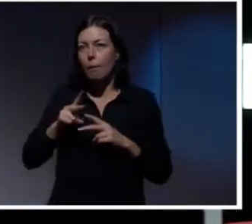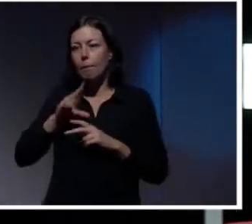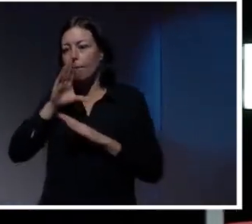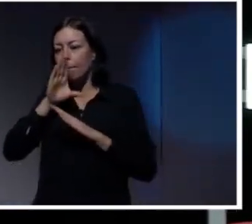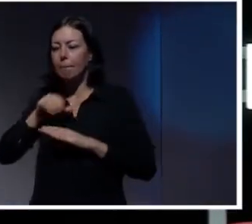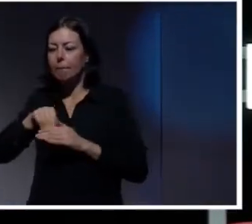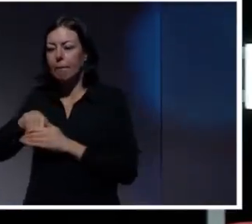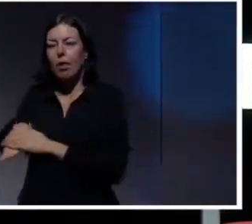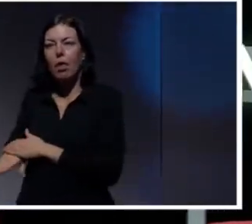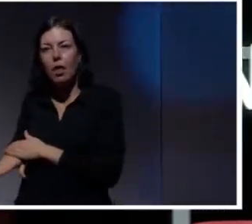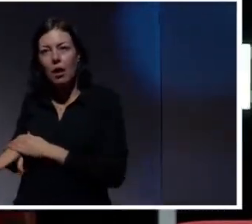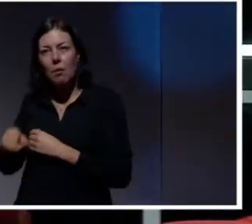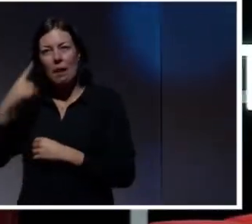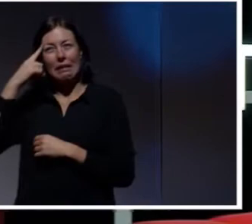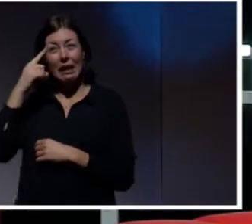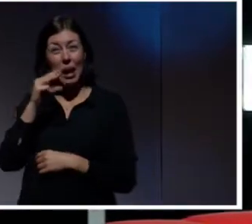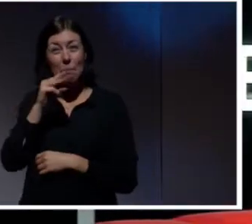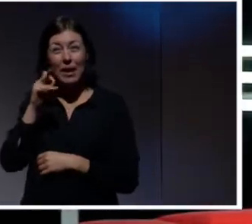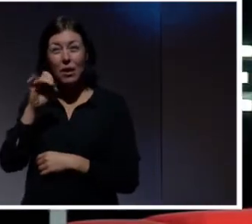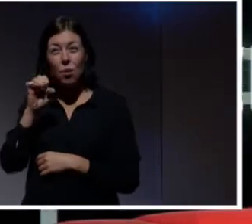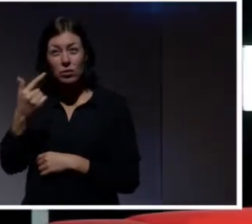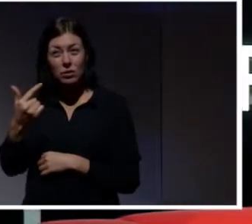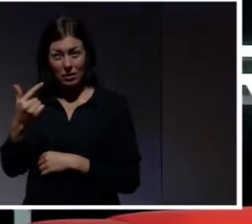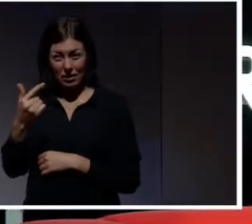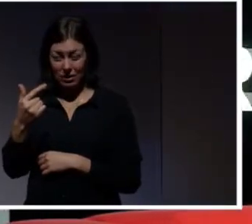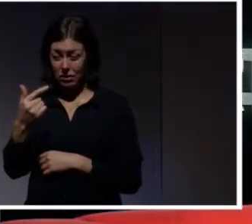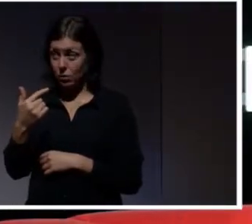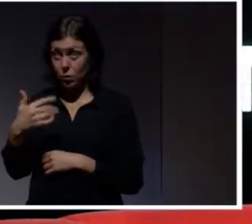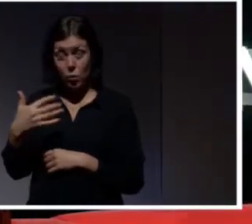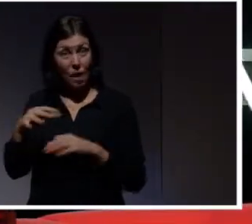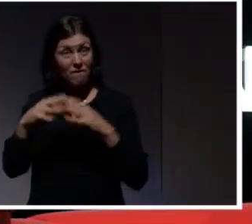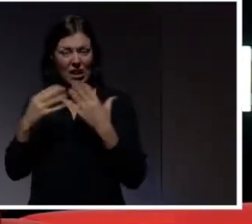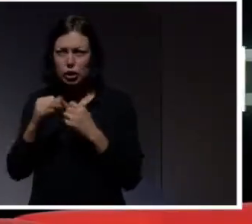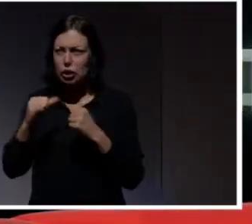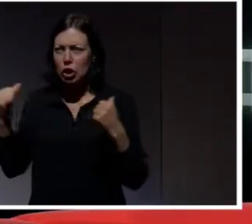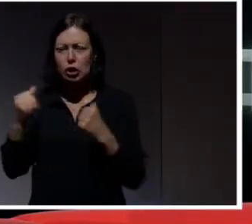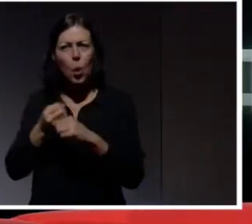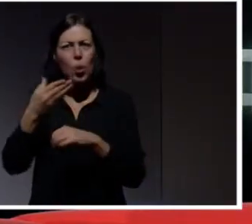Marriott, herregjösses, en av världens största hotellkedjor. De borde ha en hel